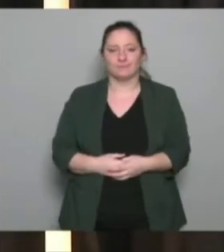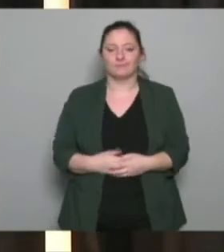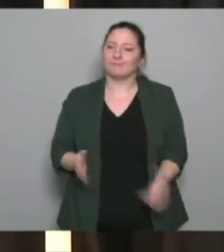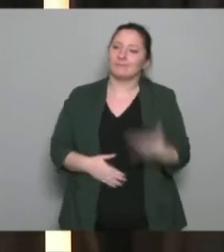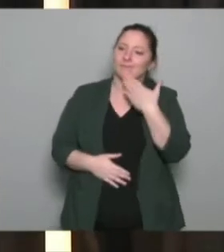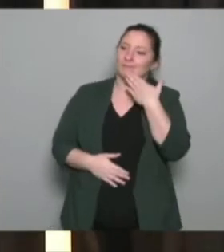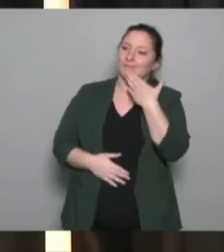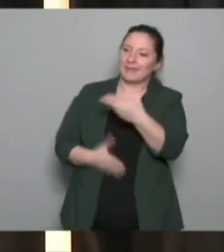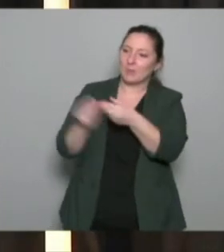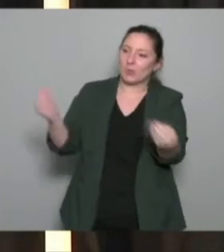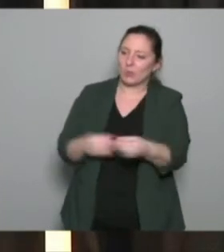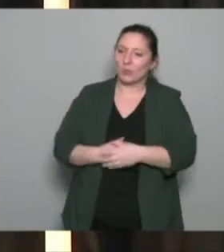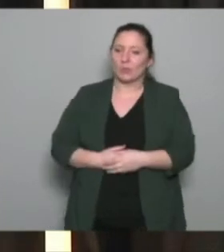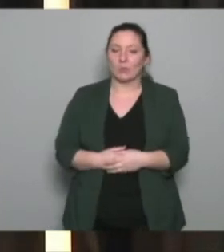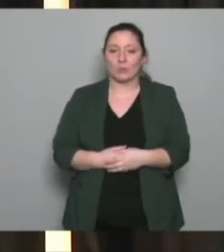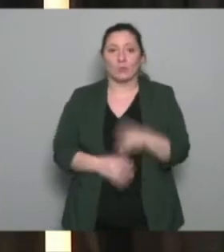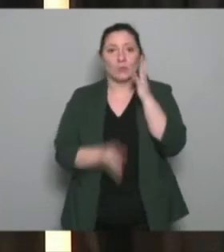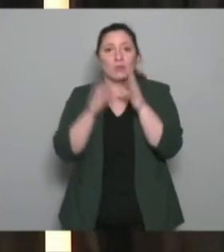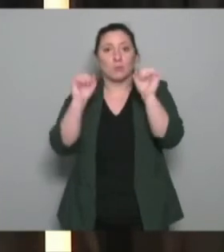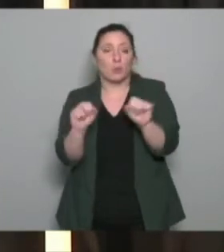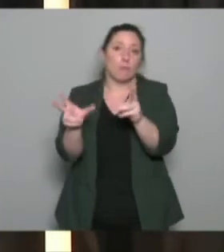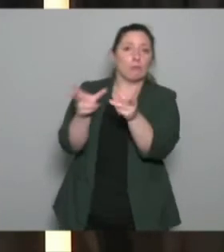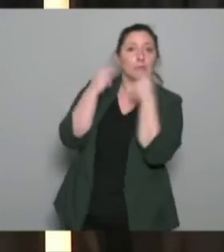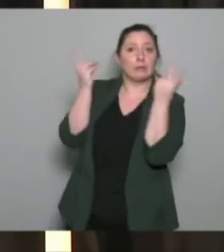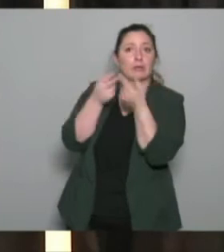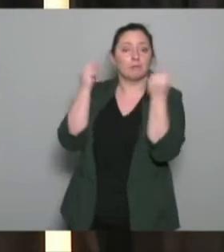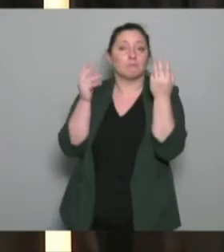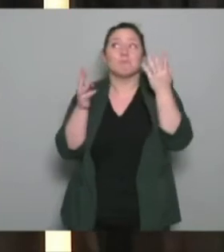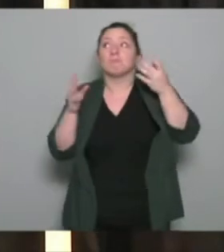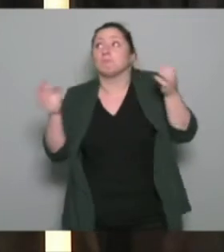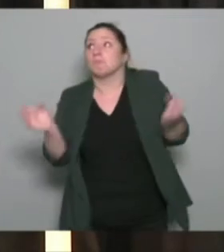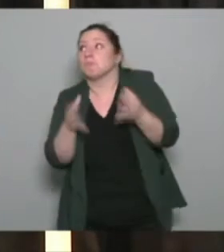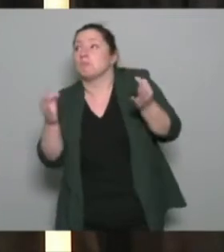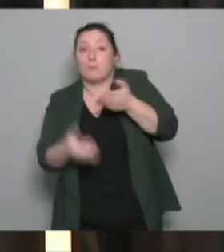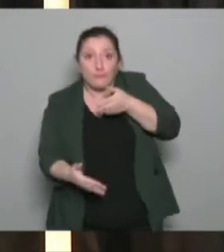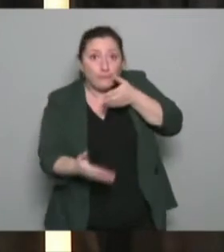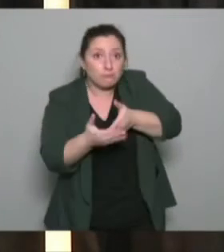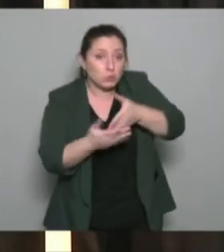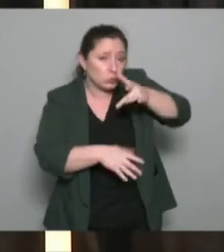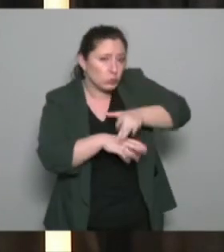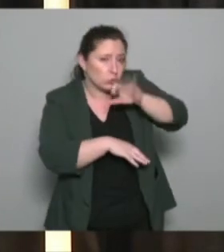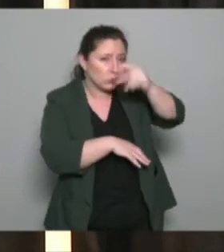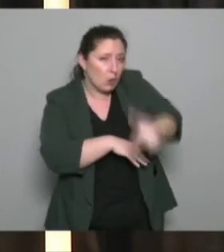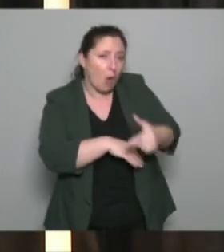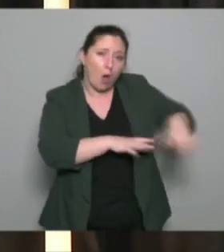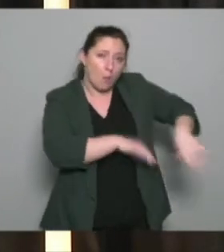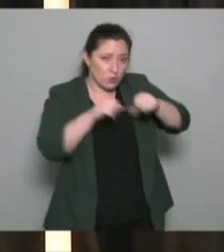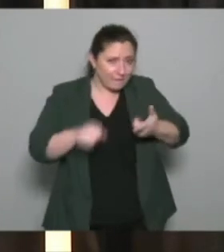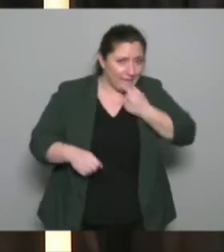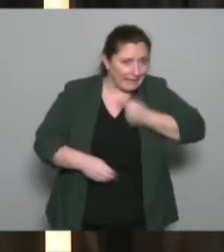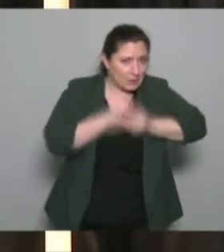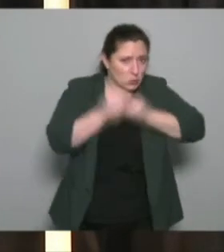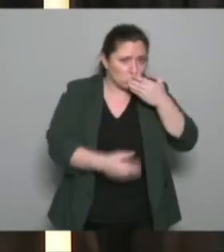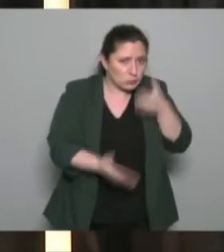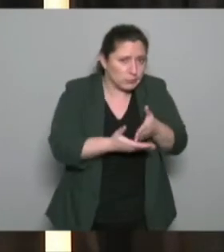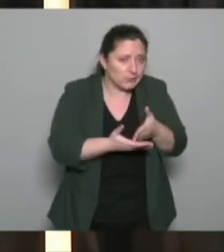Merci beaucoup est-ce que vous pourriez nous exprimer peut-être les difficultés que vous avez est-ce que vous avez eu des difficultés à recruter et dans